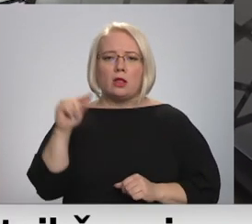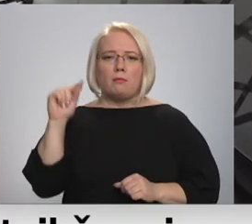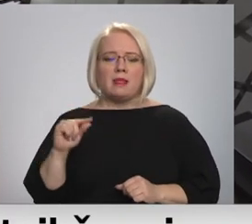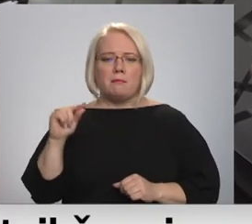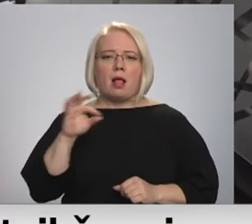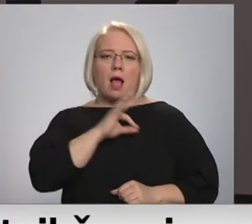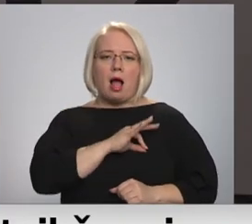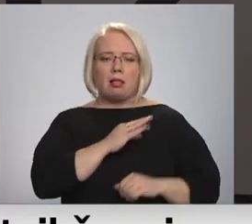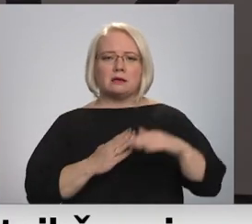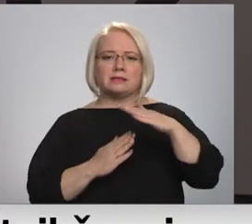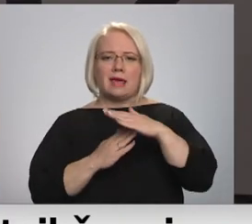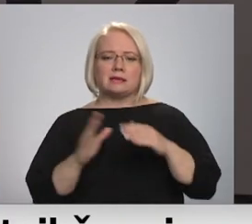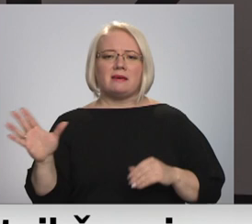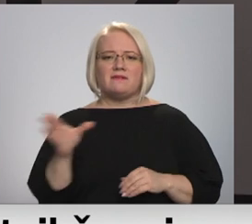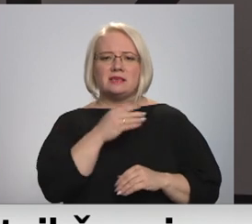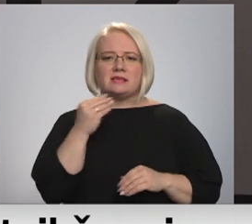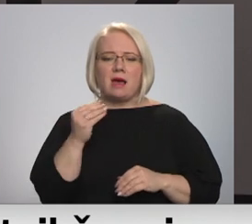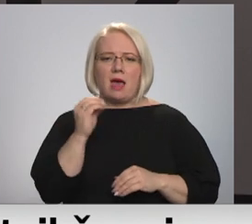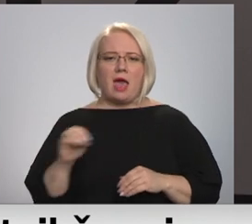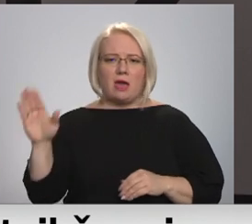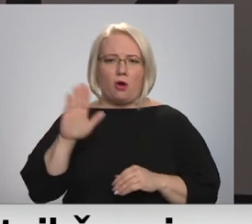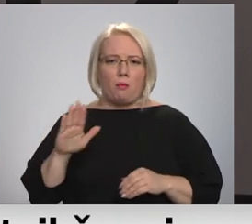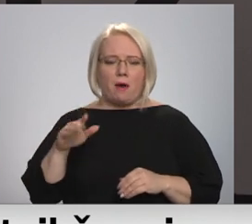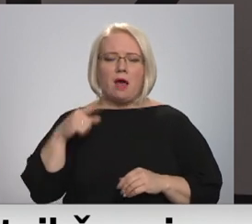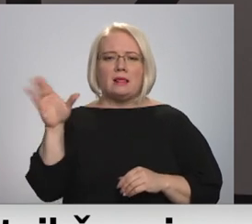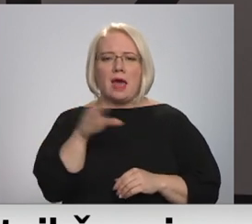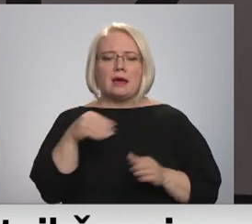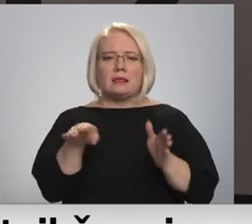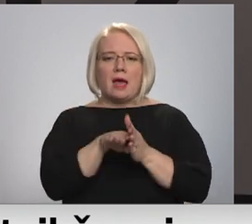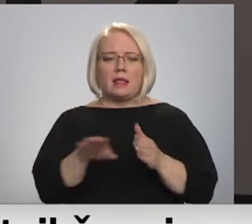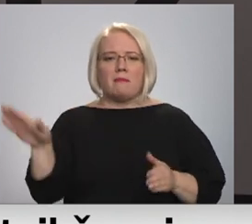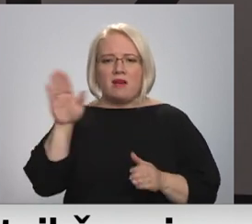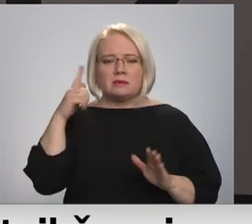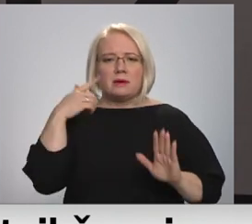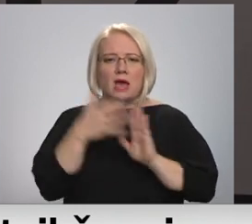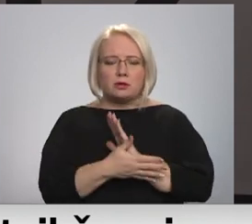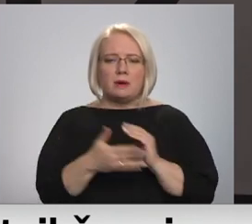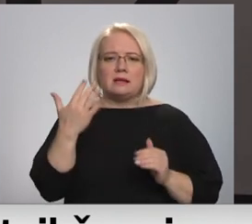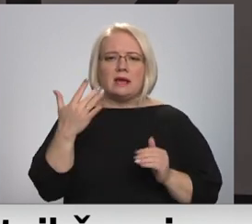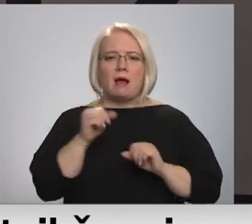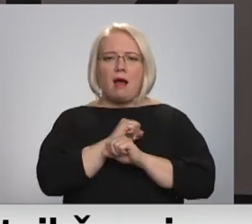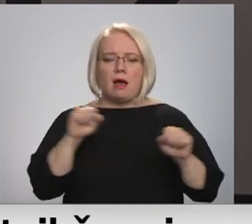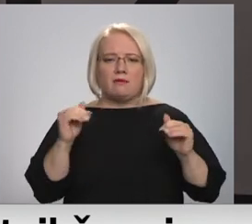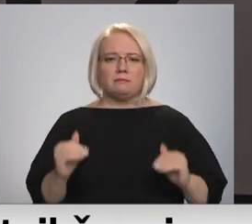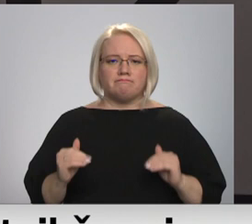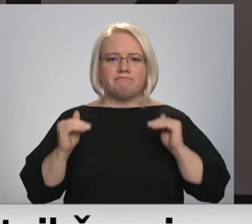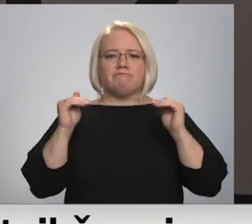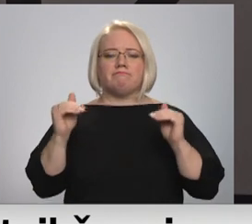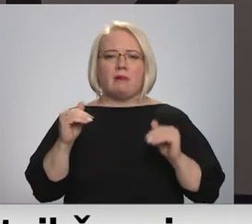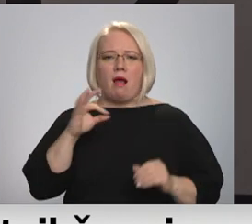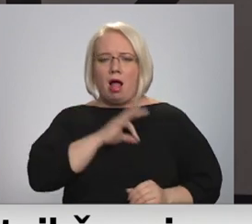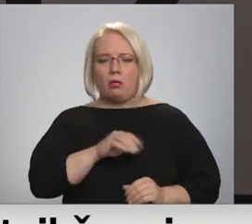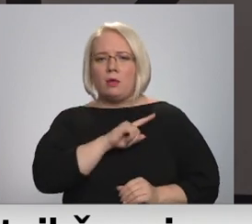slieksni visā Eiropā. Mums jālūz, lai dalību valstis lūko saprast, cik ātretās var celt savu minimālu algu līdz vēlmajam